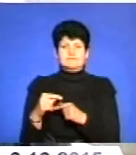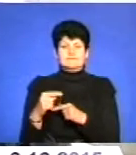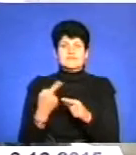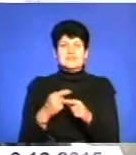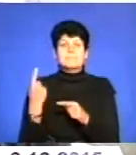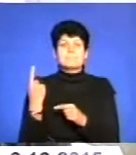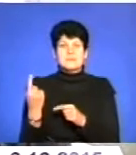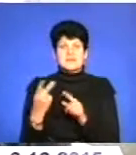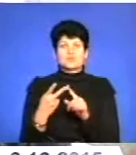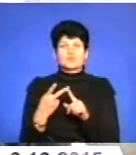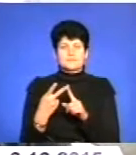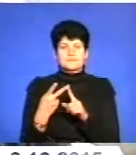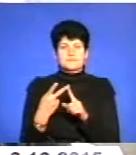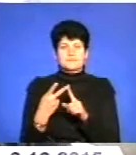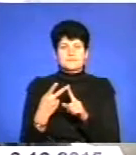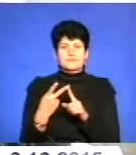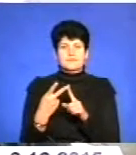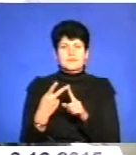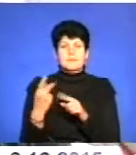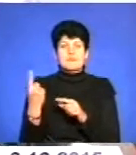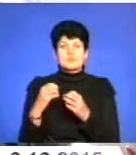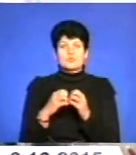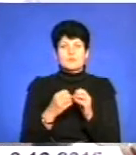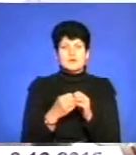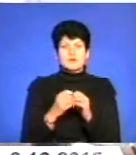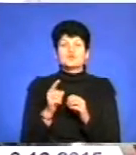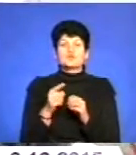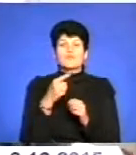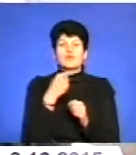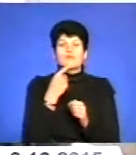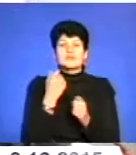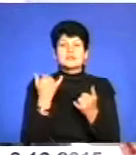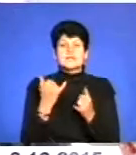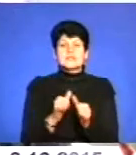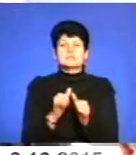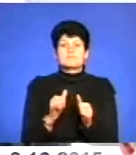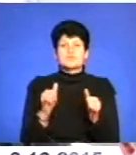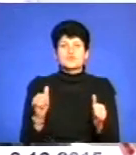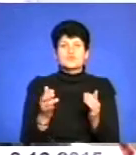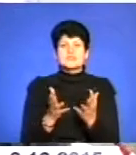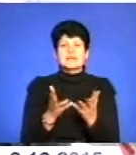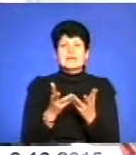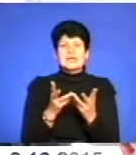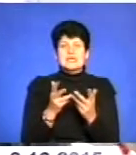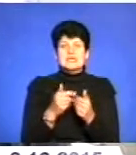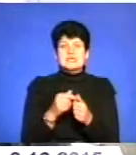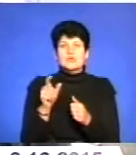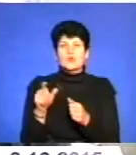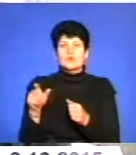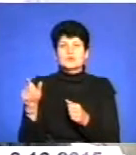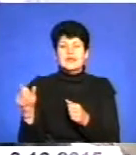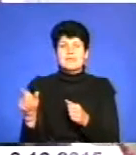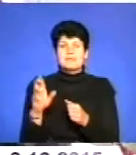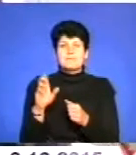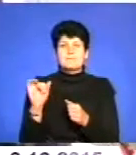Це перше. Друге, це перша проблема. І от чому, ви казали, зараз збільшується кількість людей на